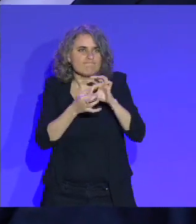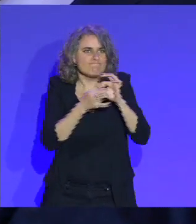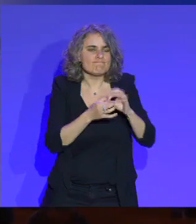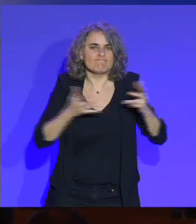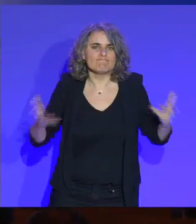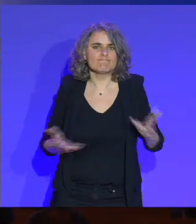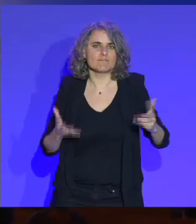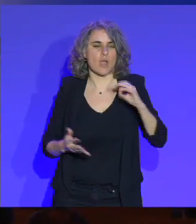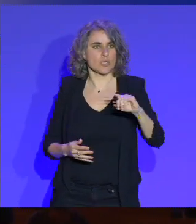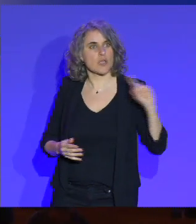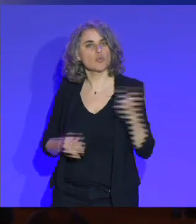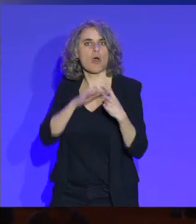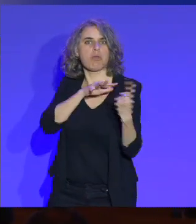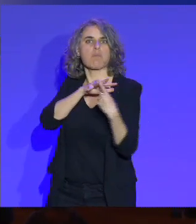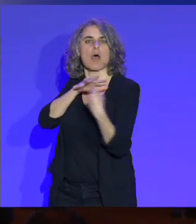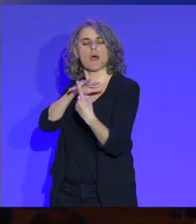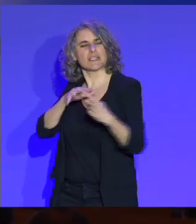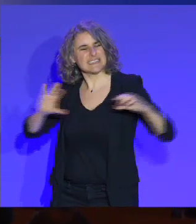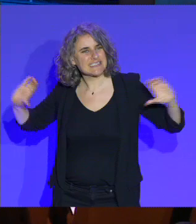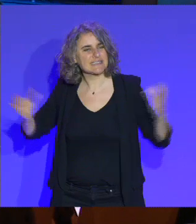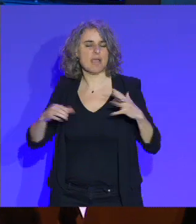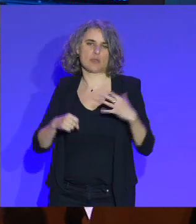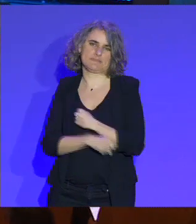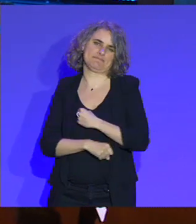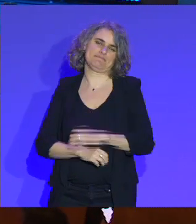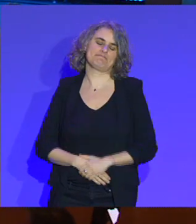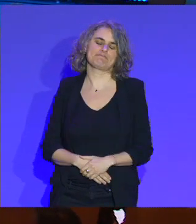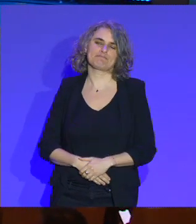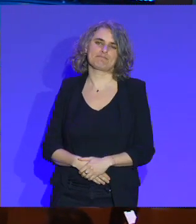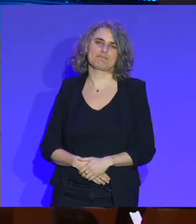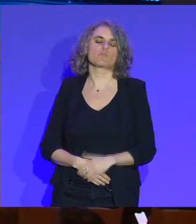et faire que tout le monde ne s'enfonce pas. Merci.